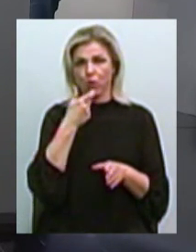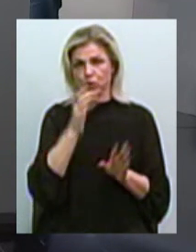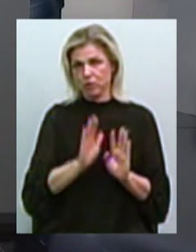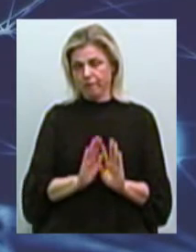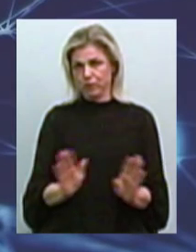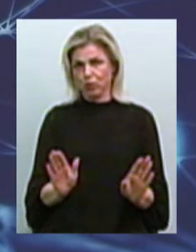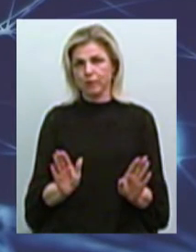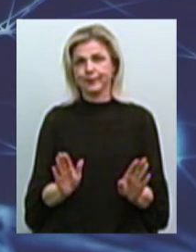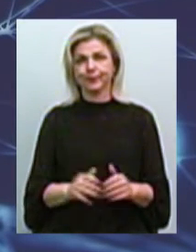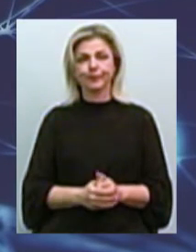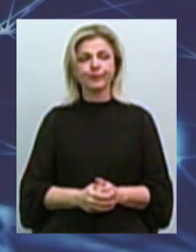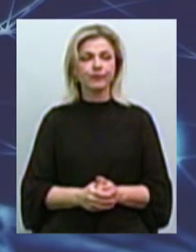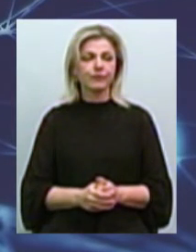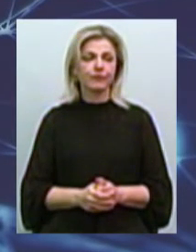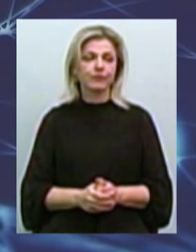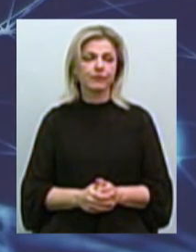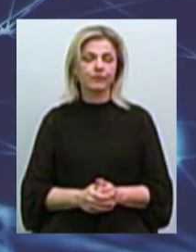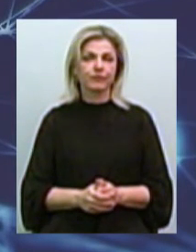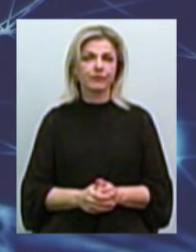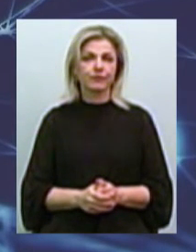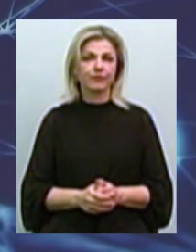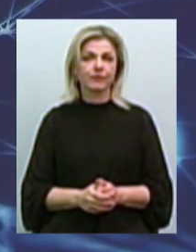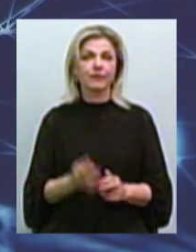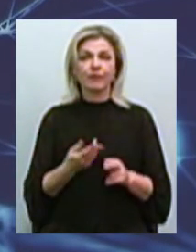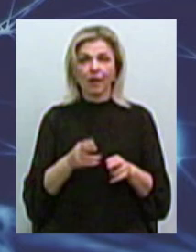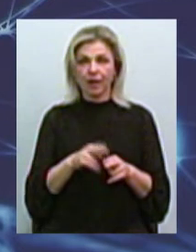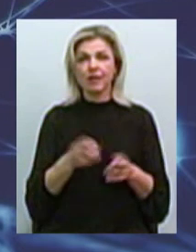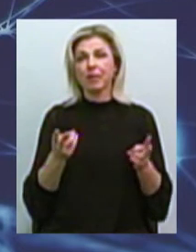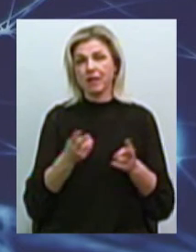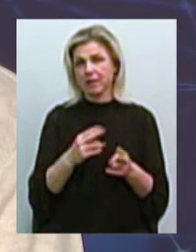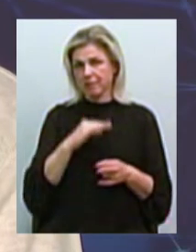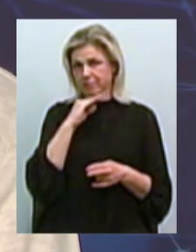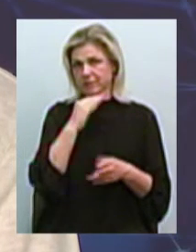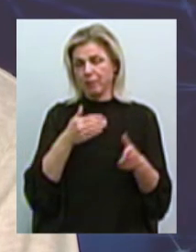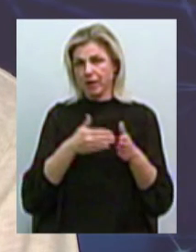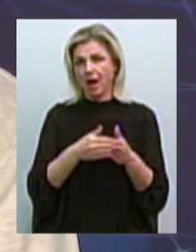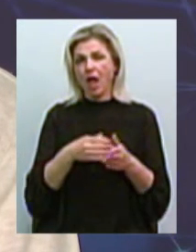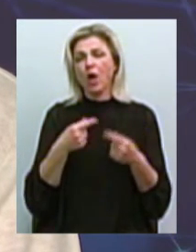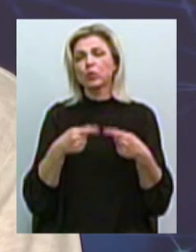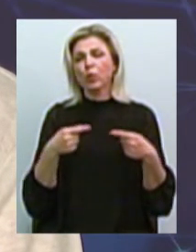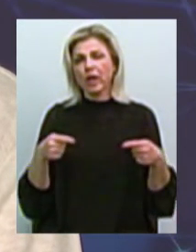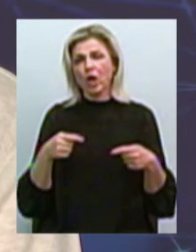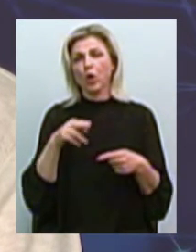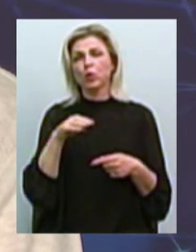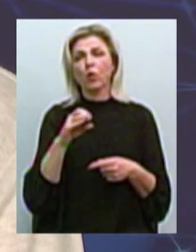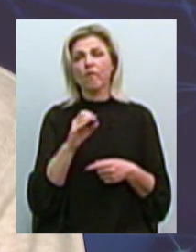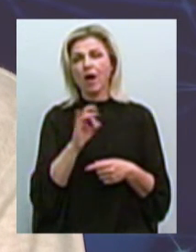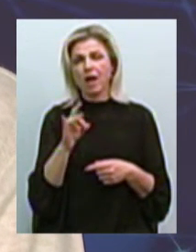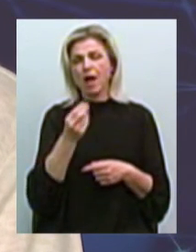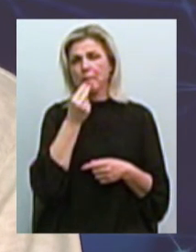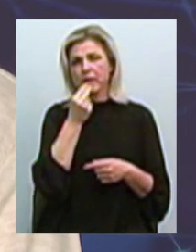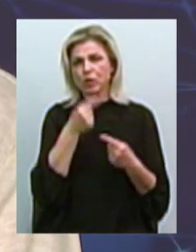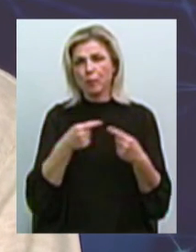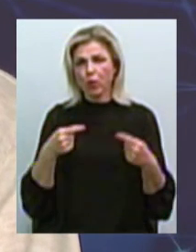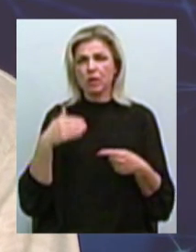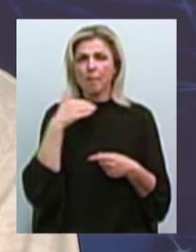і, якби, якби, цим треба ограничитися. Все остальні товари, тим більше, там, пищеві продукти, мясні